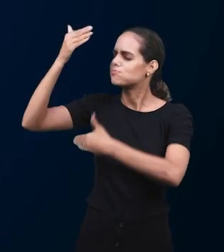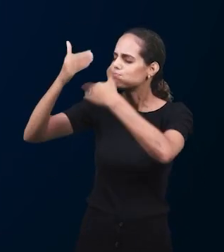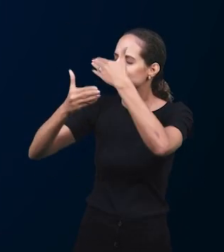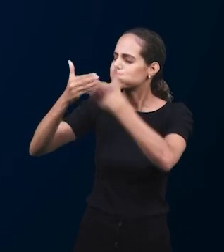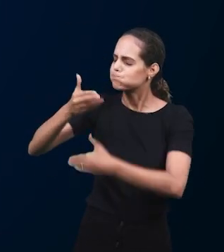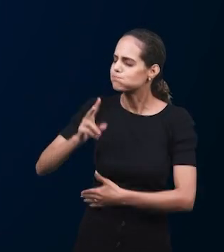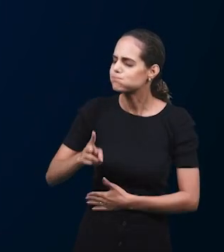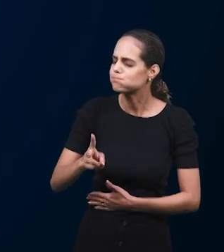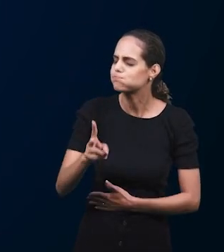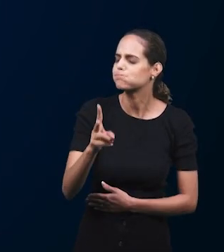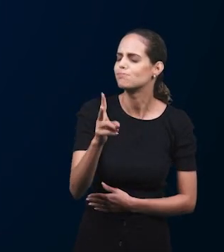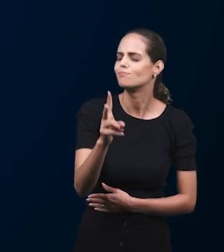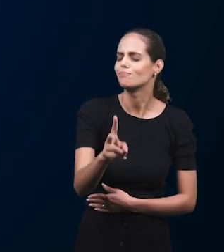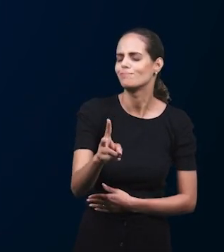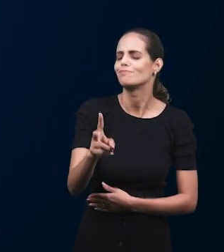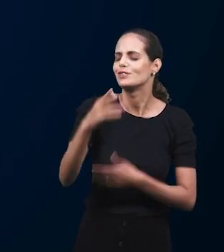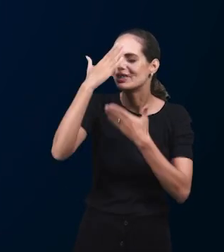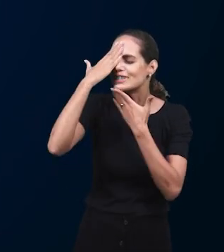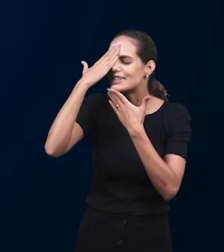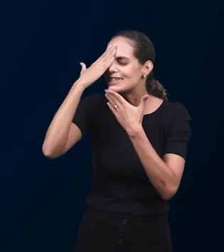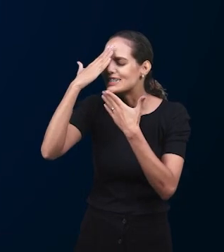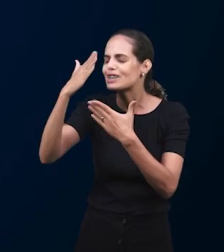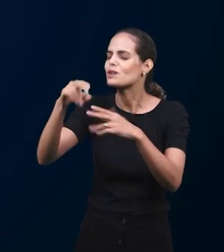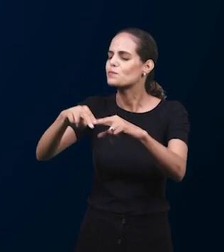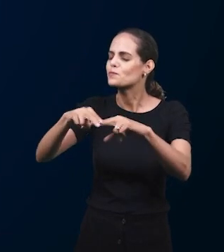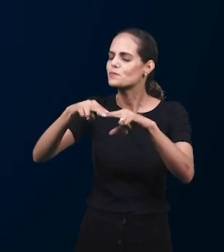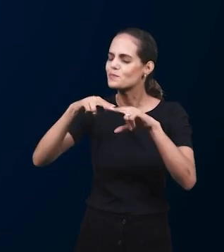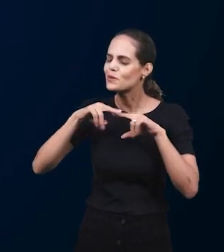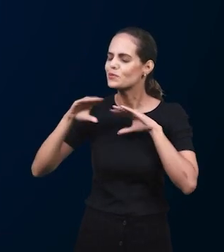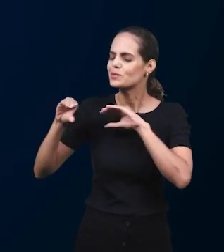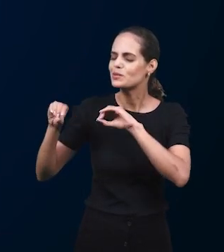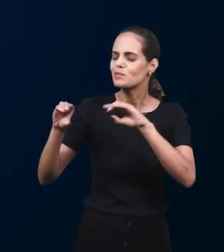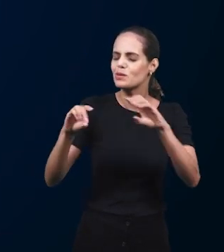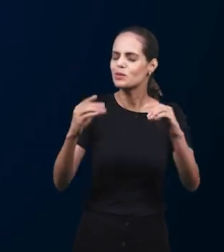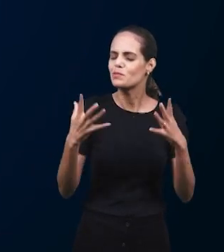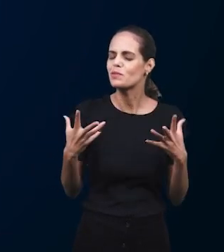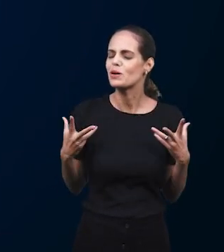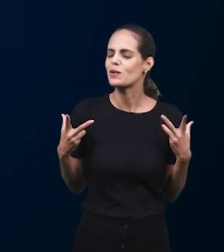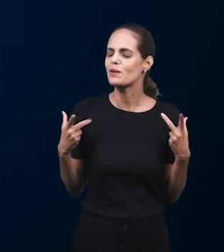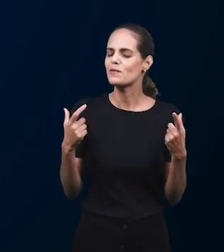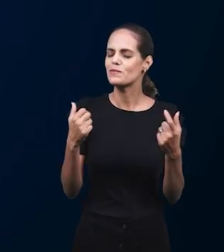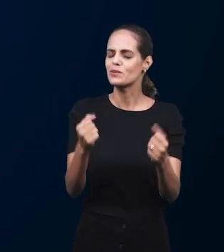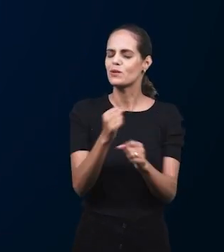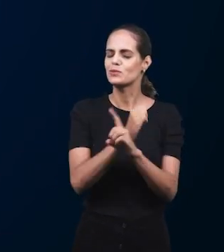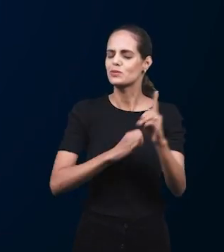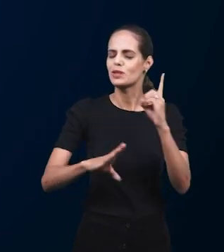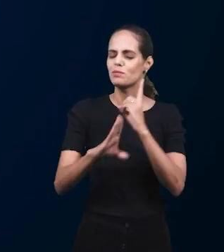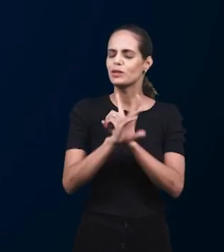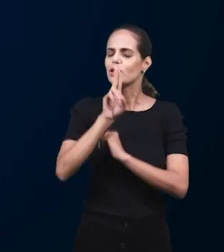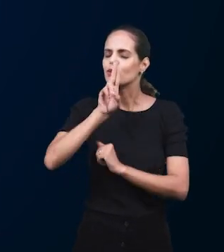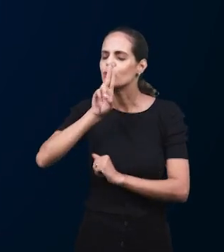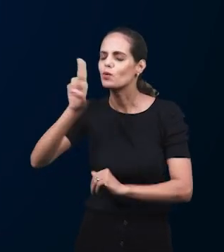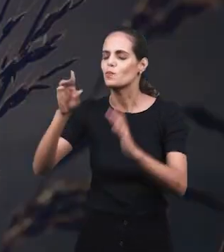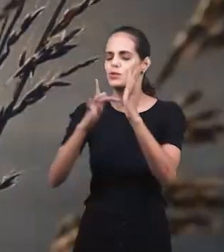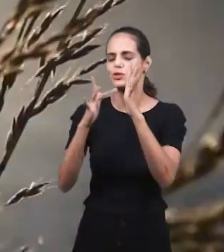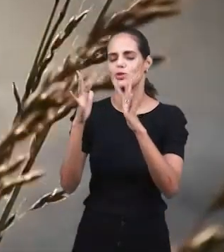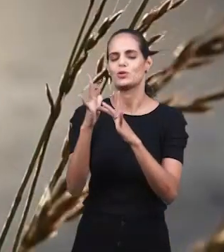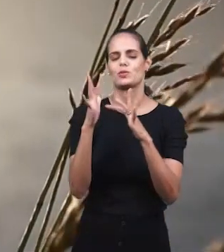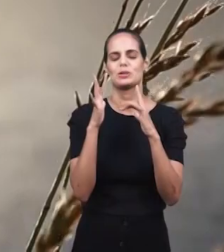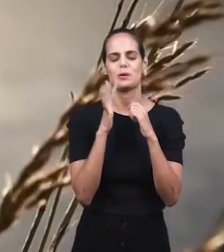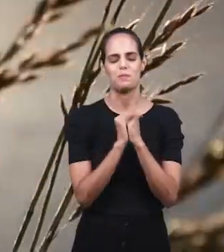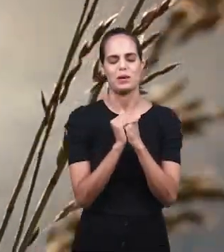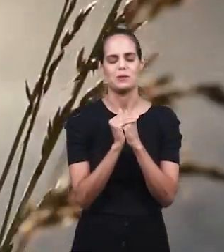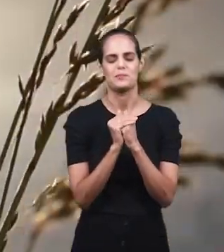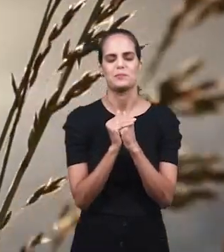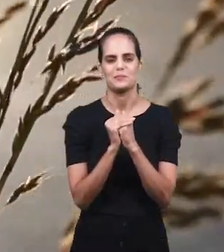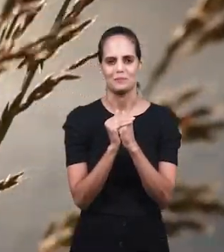присутствии, мы славим Тебя за эти чудесные уроки Воскресной Библейской школы, во имя Господа Иисуса, аминь.